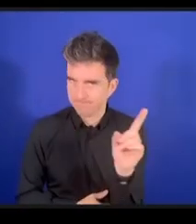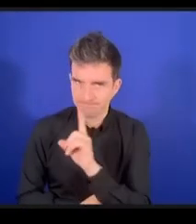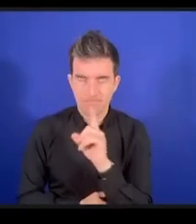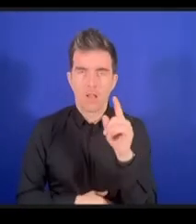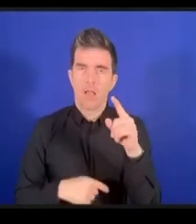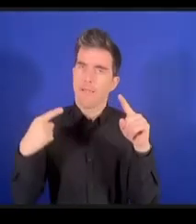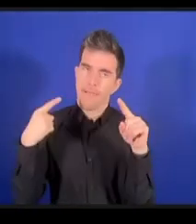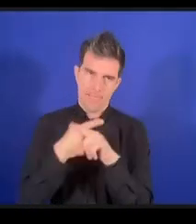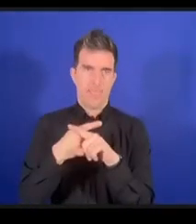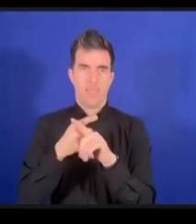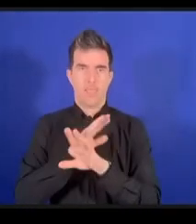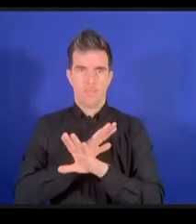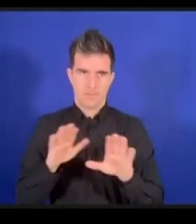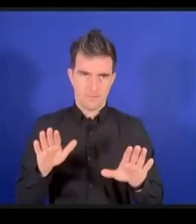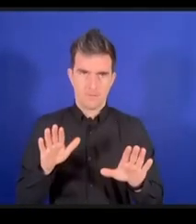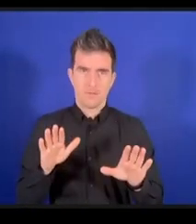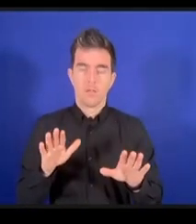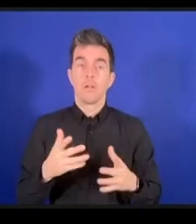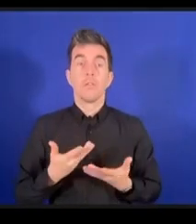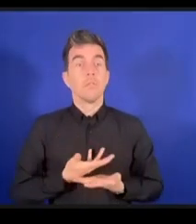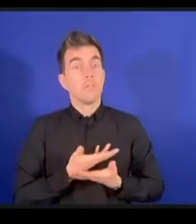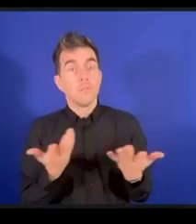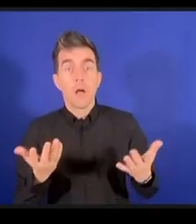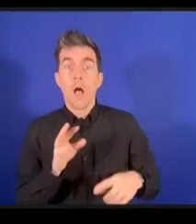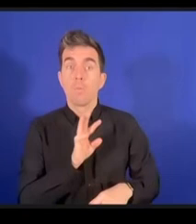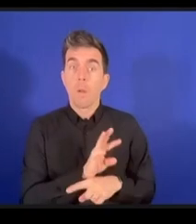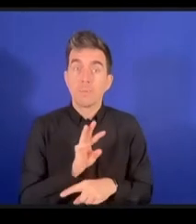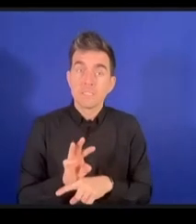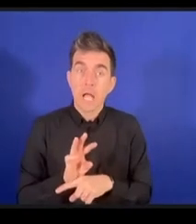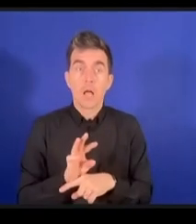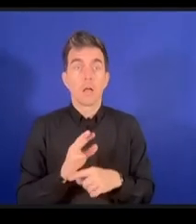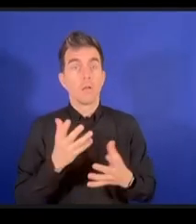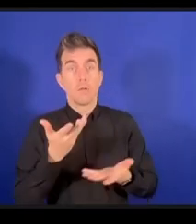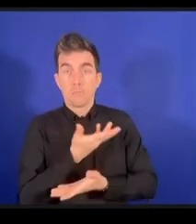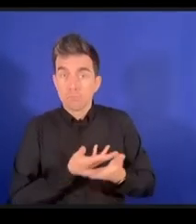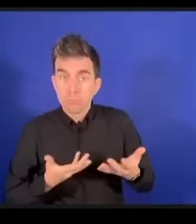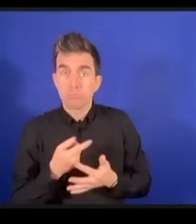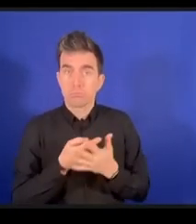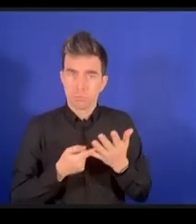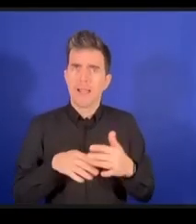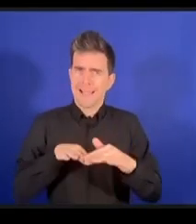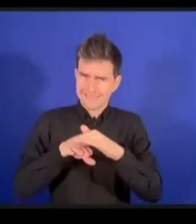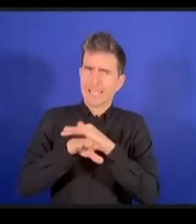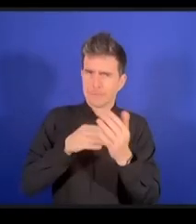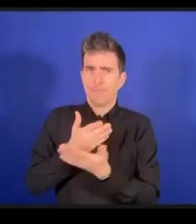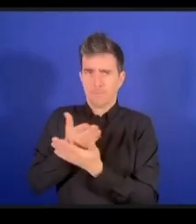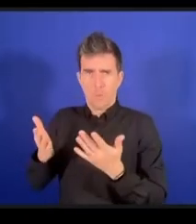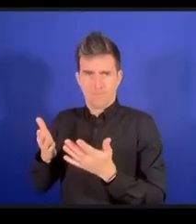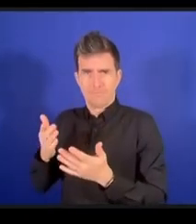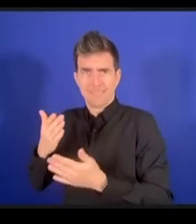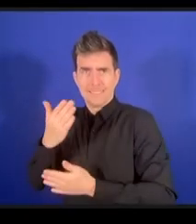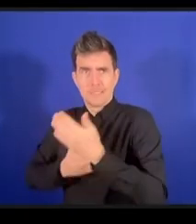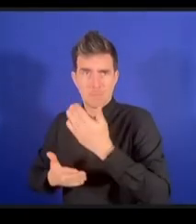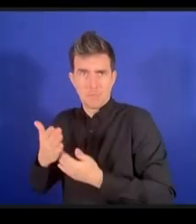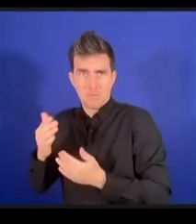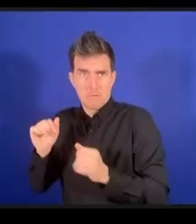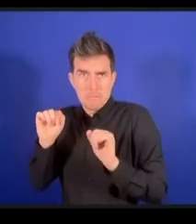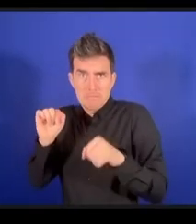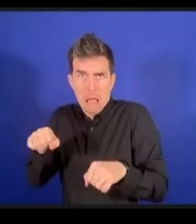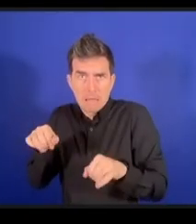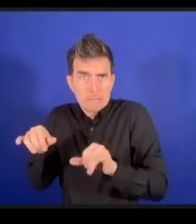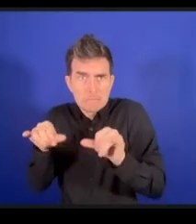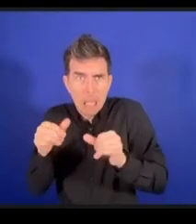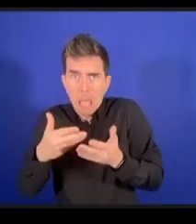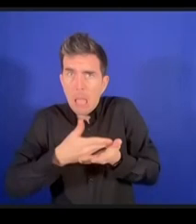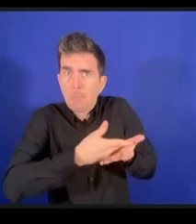malentendu un malentendu tout peut être utilisé par des personnes présentant des